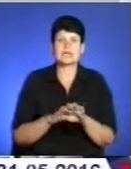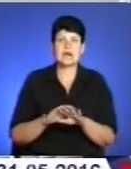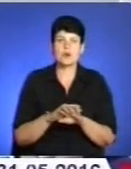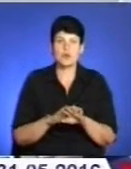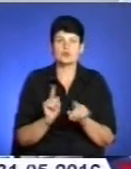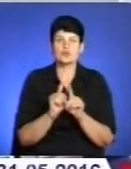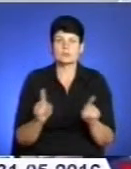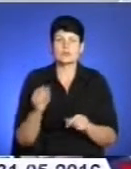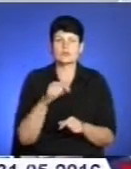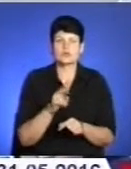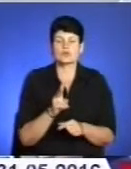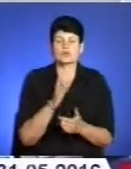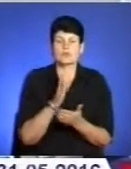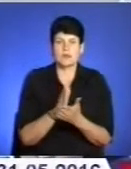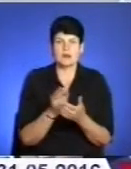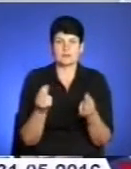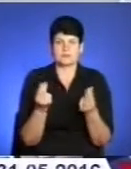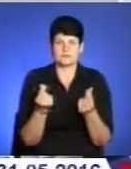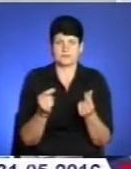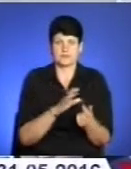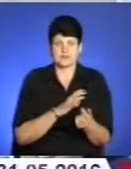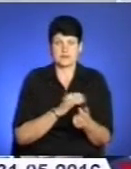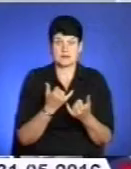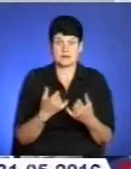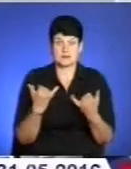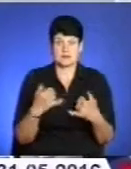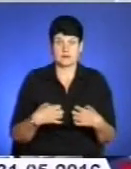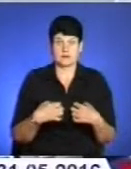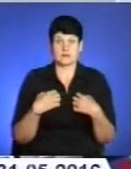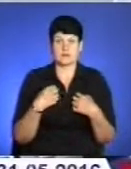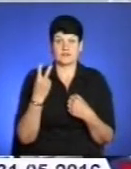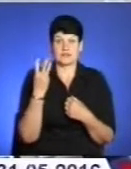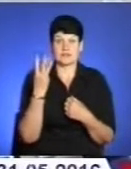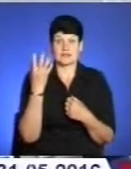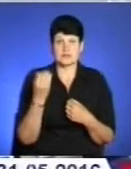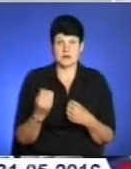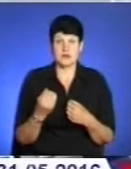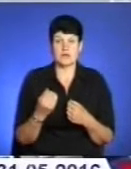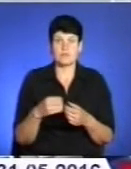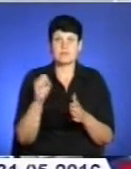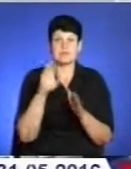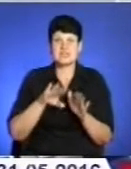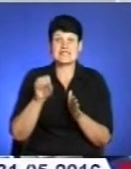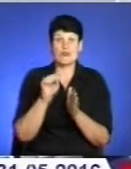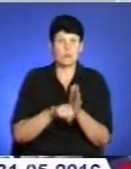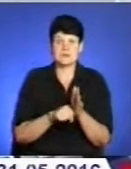особливо ті, які вже мають якісь статки, зараз в паніці. По два-потрі дні після цього вбивства вони з дому не виходили.